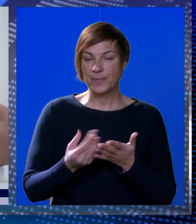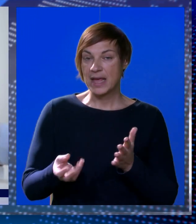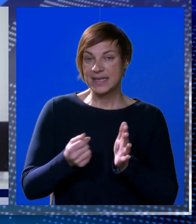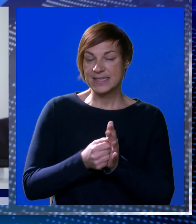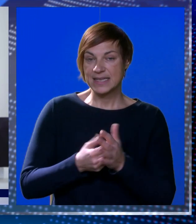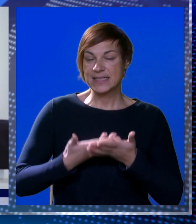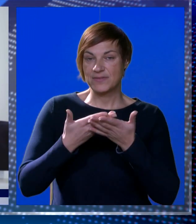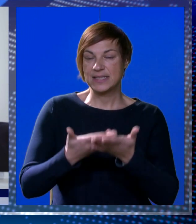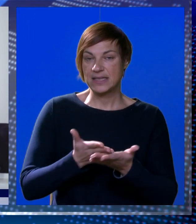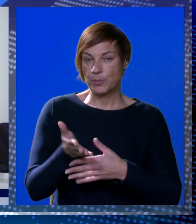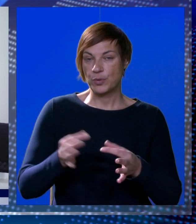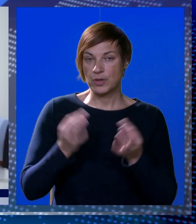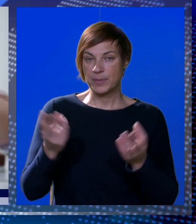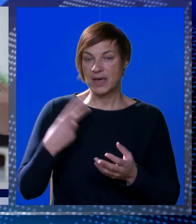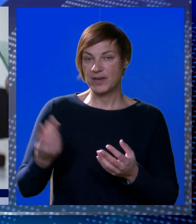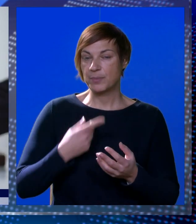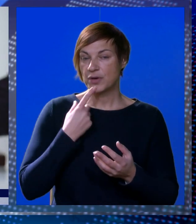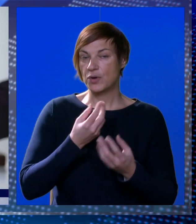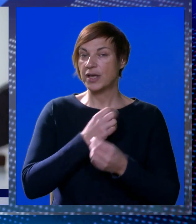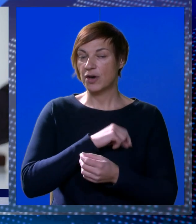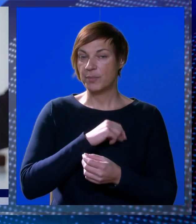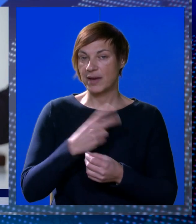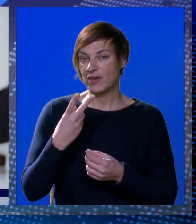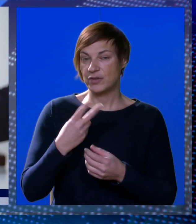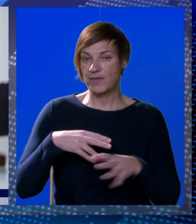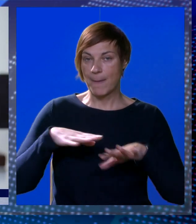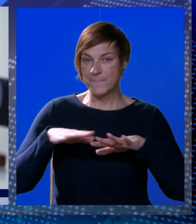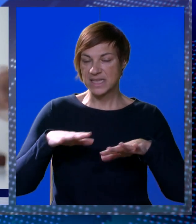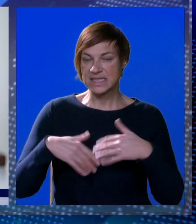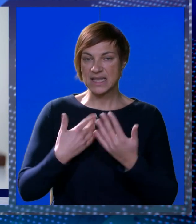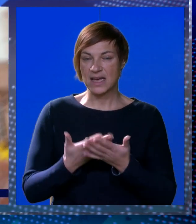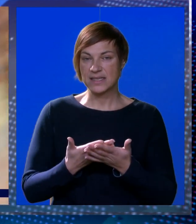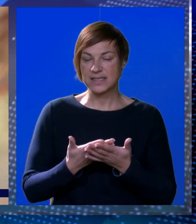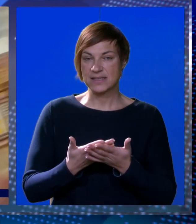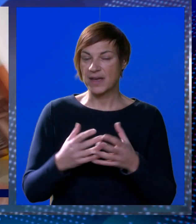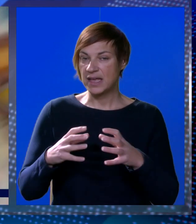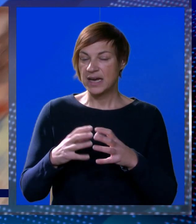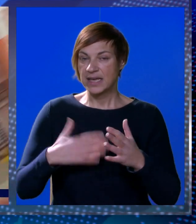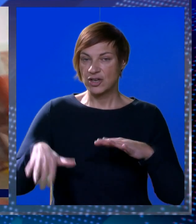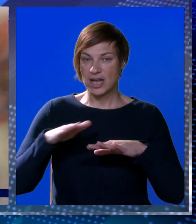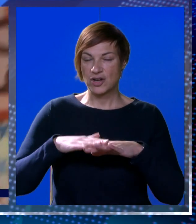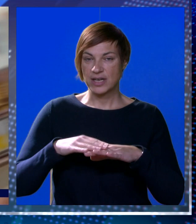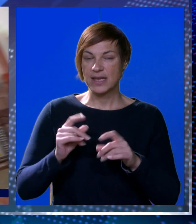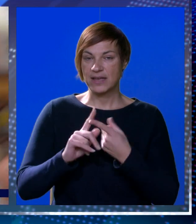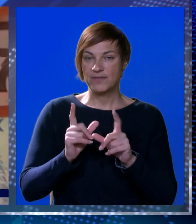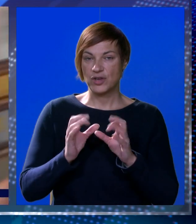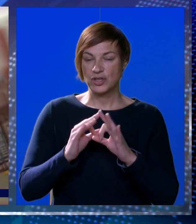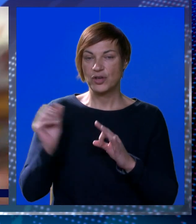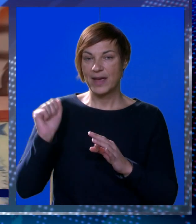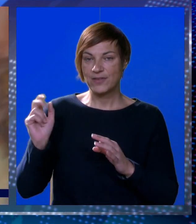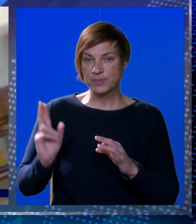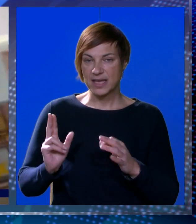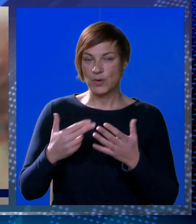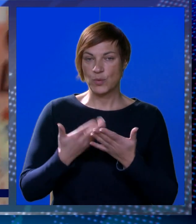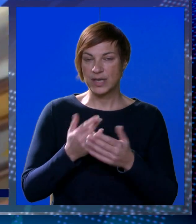Inače sredstva se dodjeljuju putem javnih poziva koji objavljuju dva nadležna ministarstva, ono regionalnog razvoja i fondova